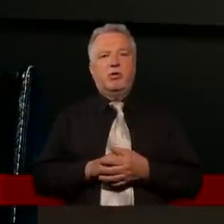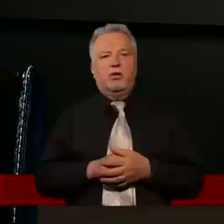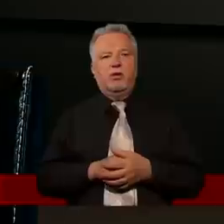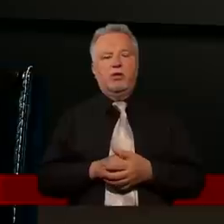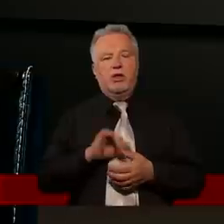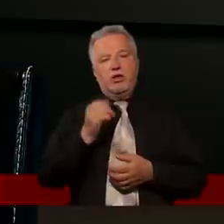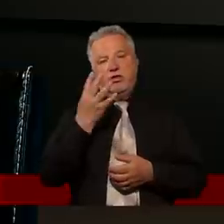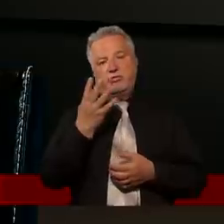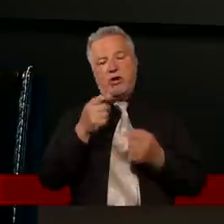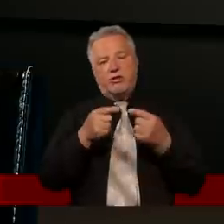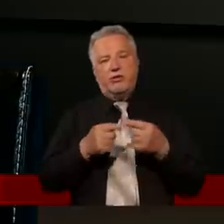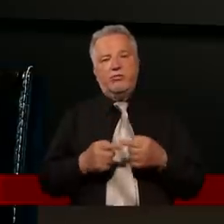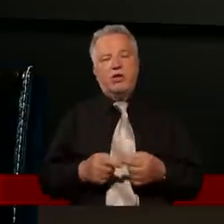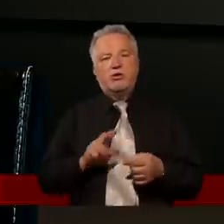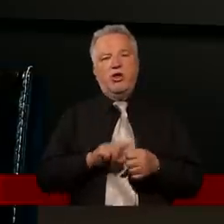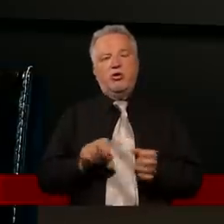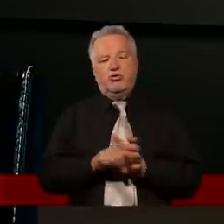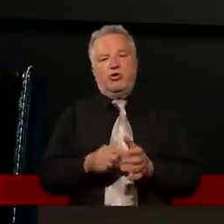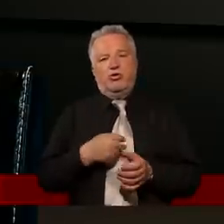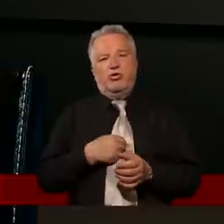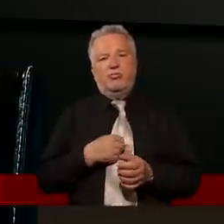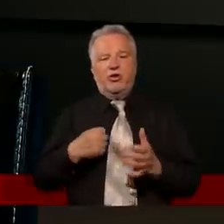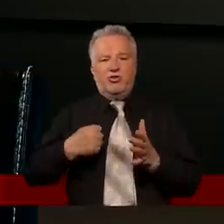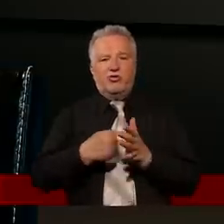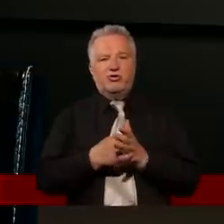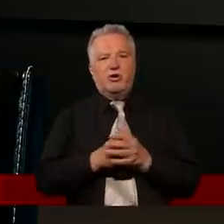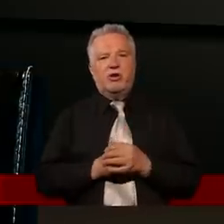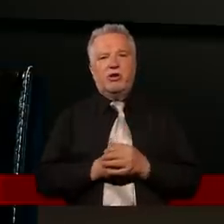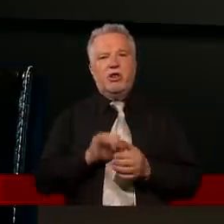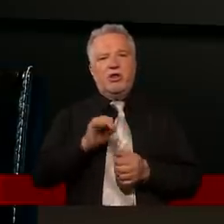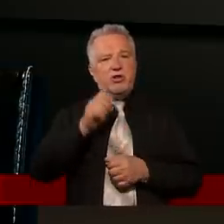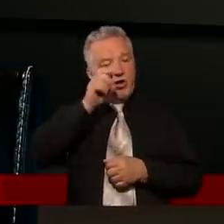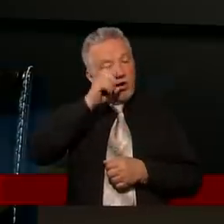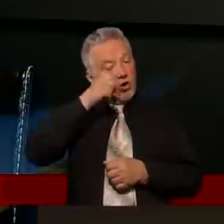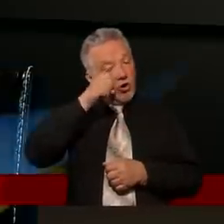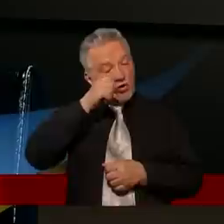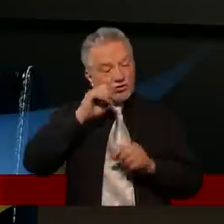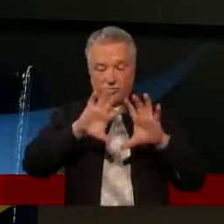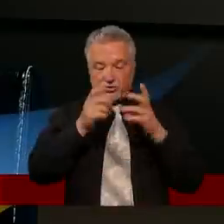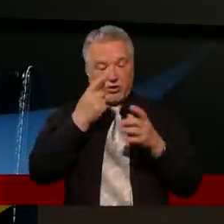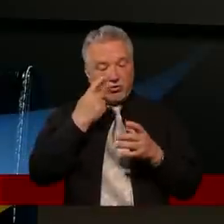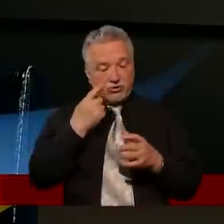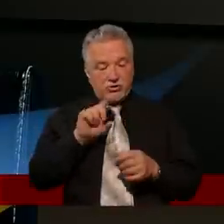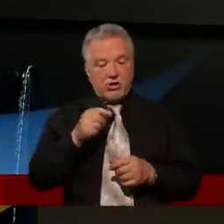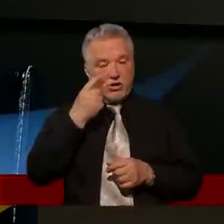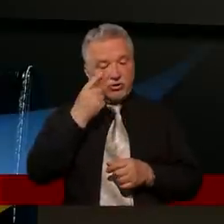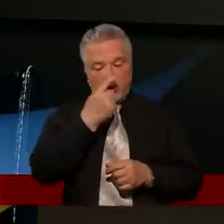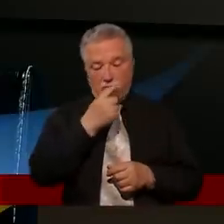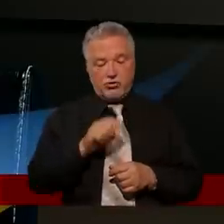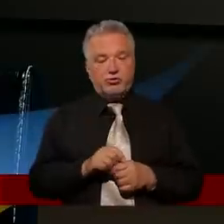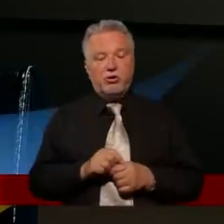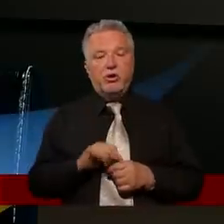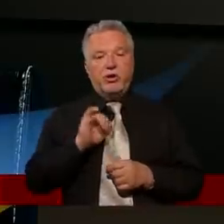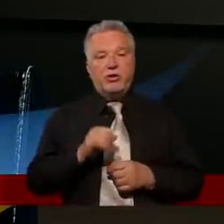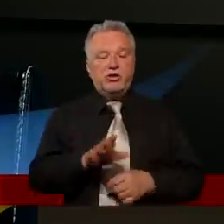i tylko czwarty werset, który do mnie osobiście najbardziej dociera. I otrzę wszelką łzę z oczu ich